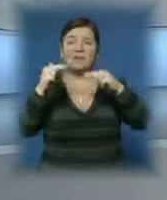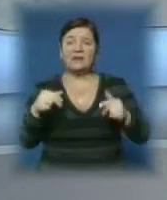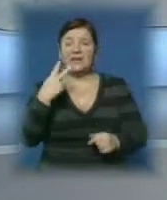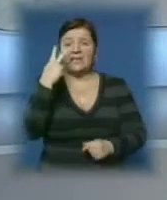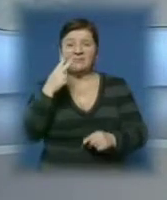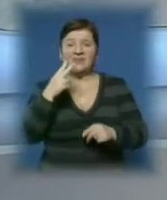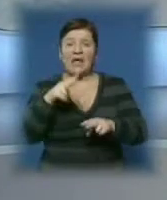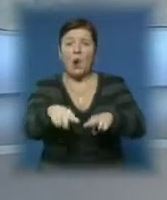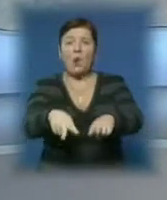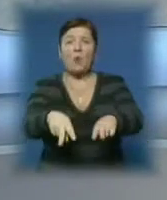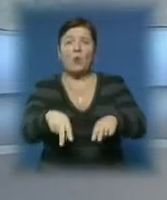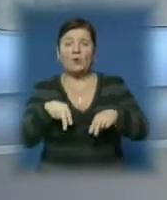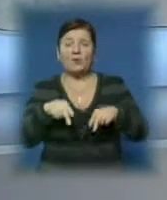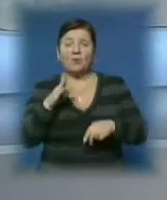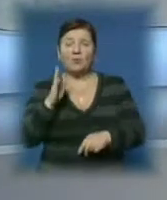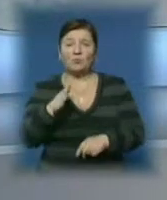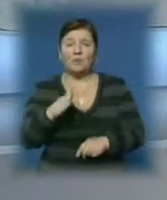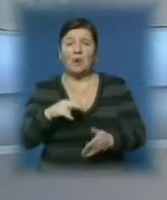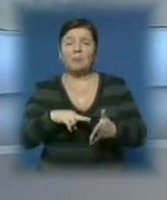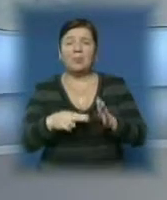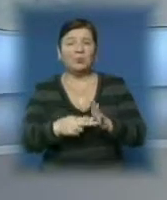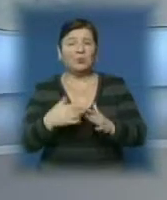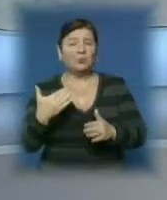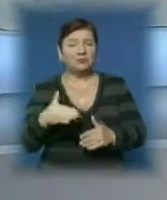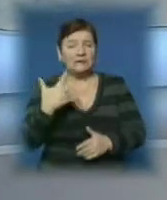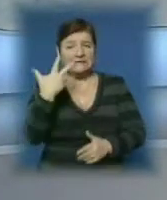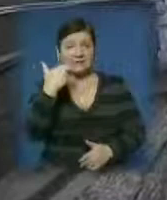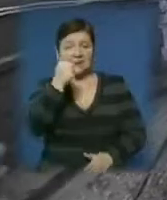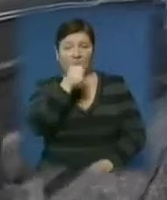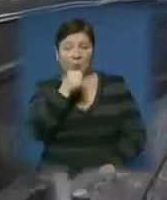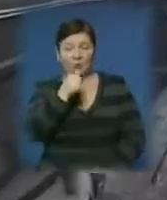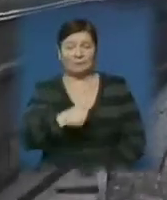колії. Ввести його в експлуатацію планують вже за три роки.